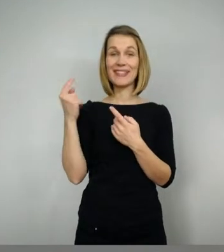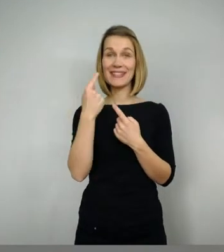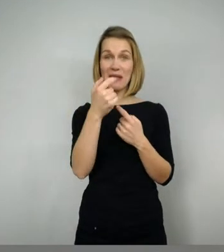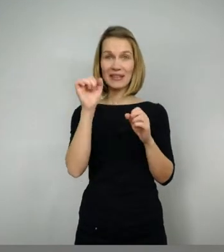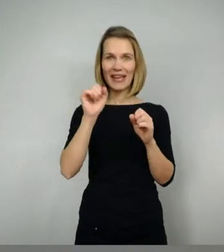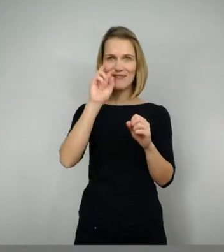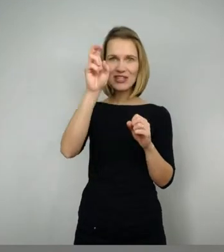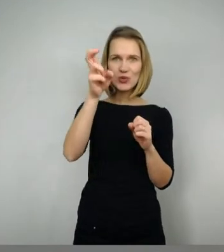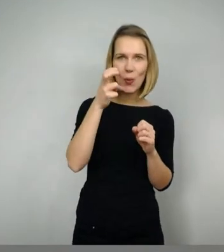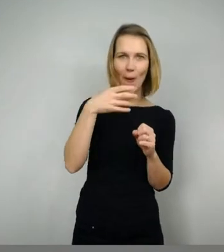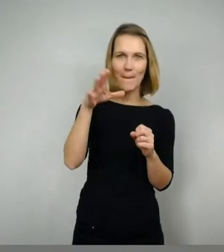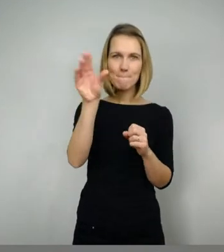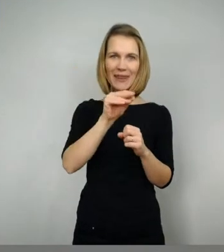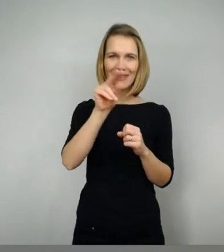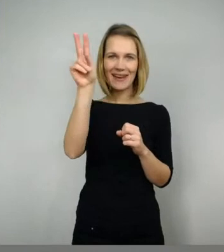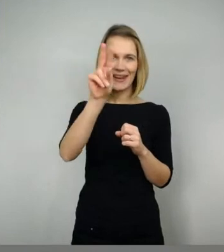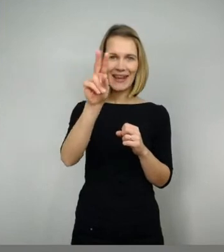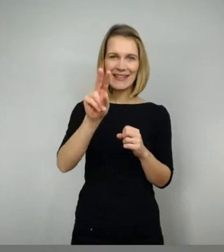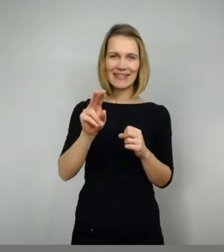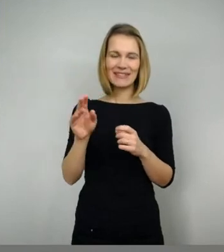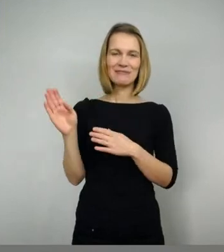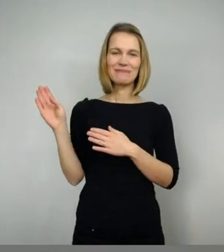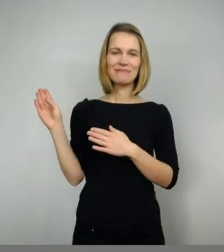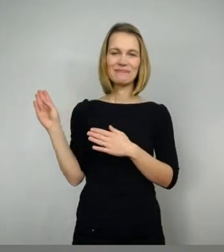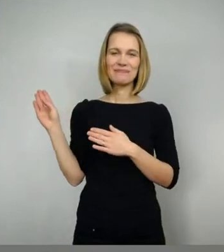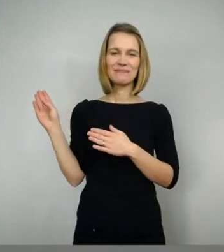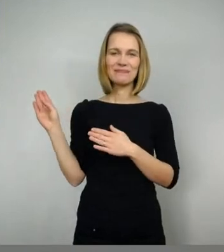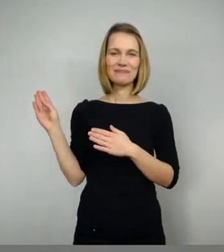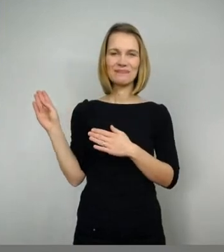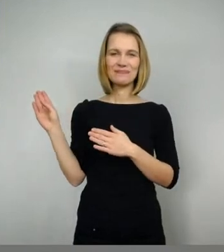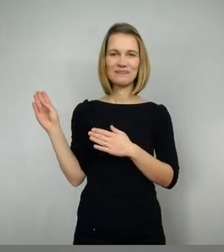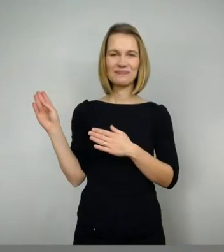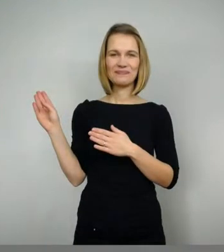groß ist und ich es vorlese. Hier steht,